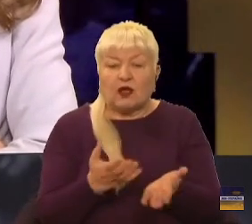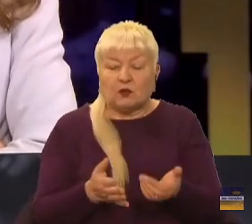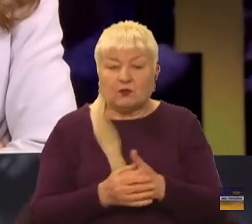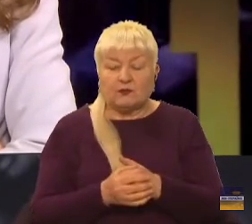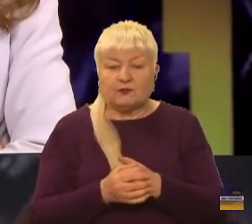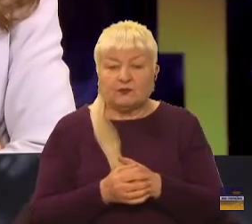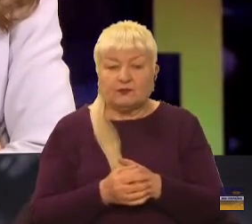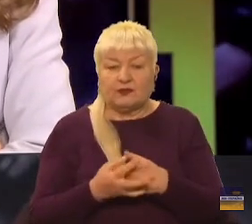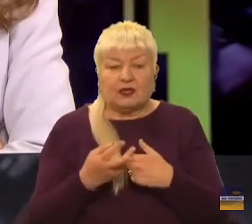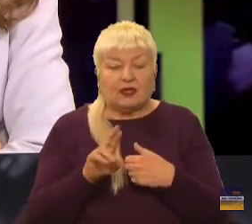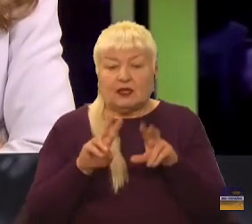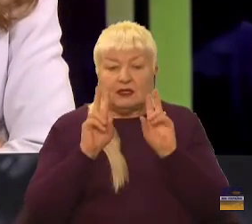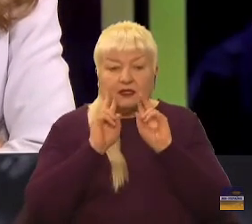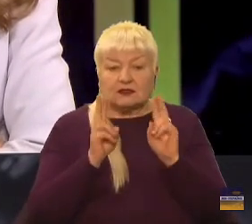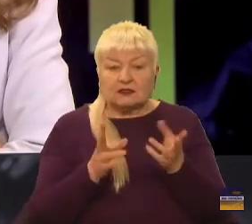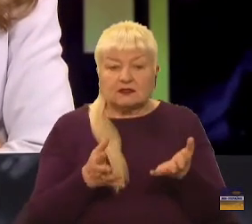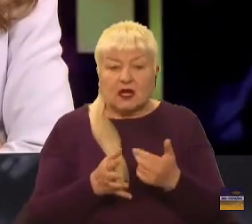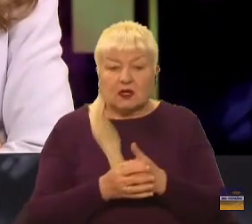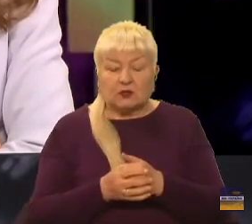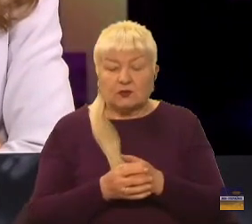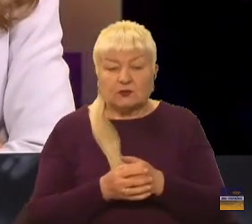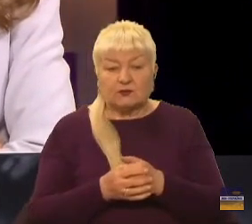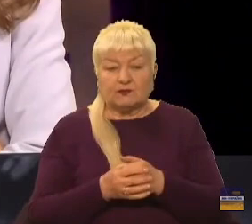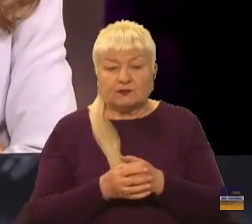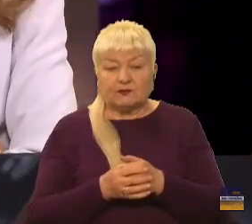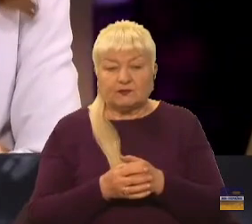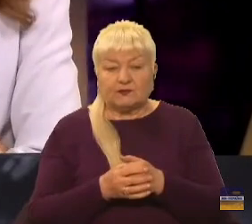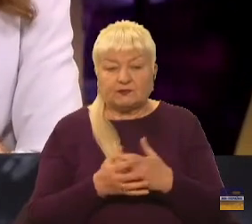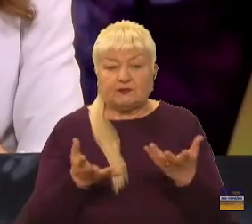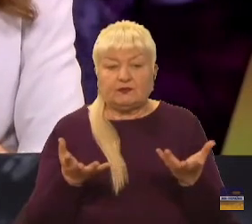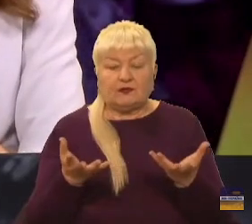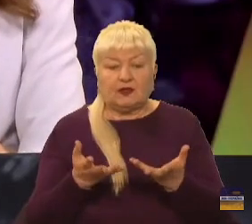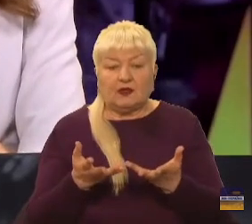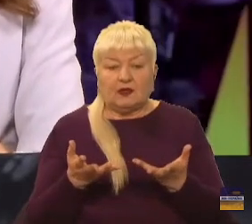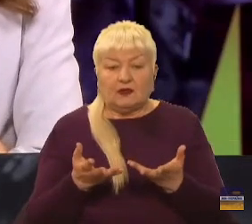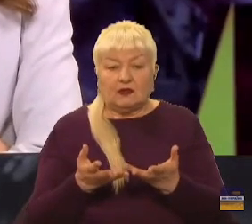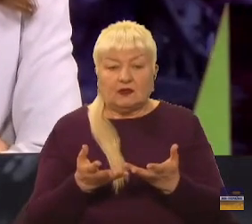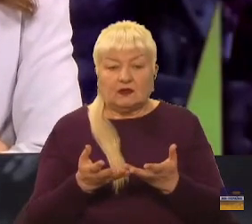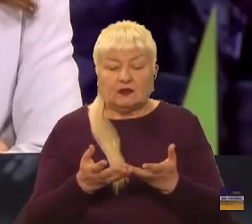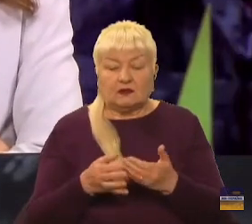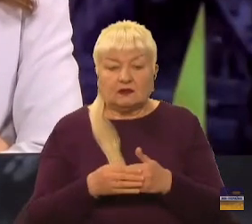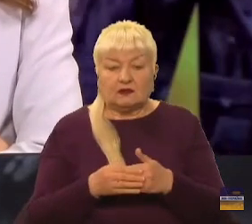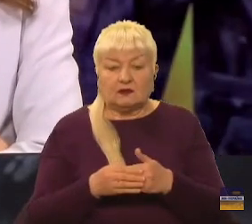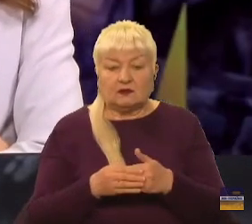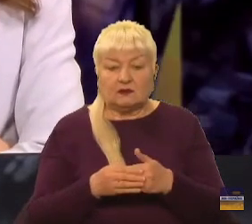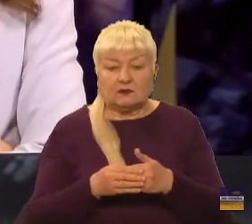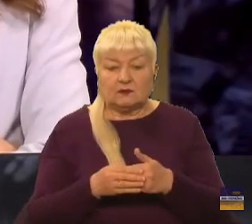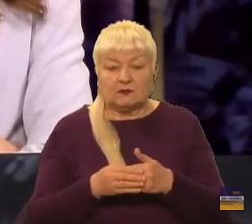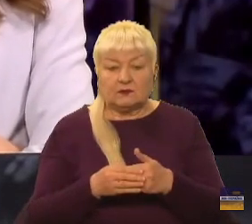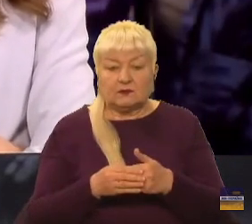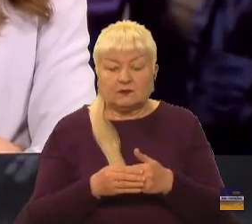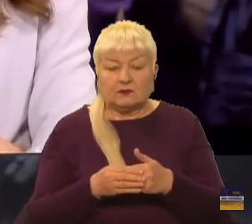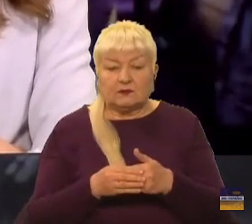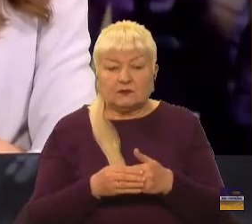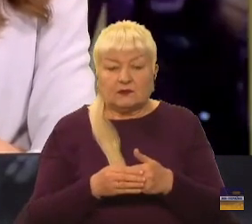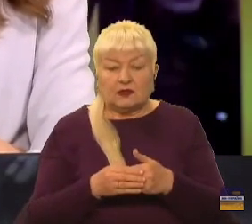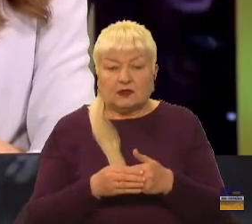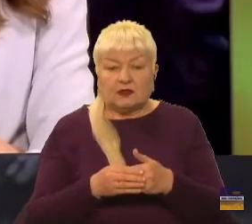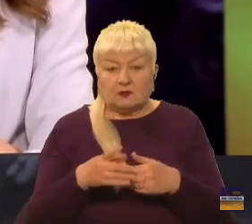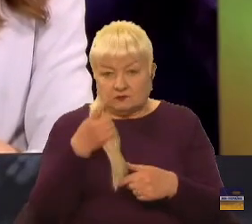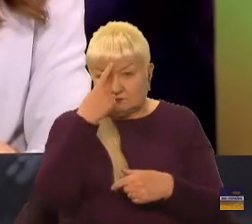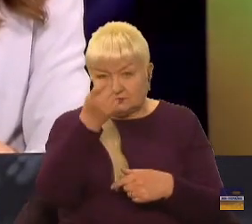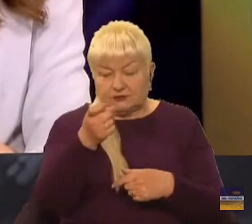Я не знаю, якого, так мовити, посту їм потрібно ще,